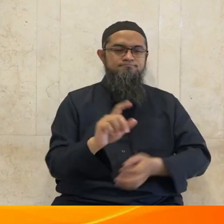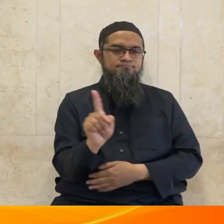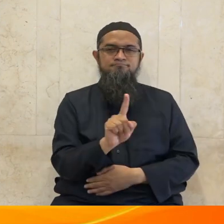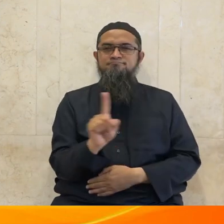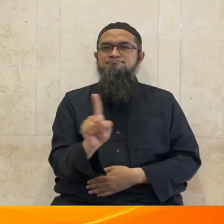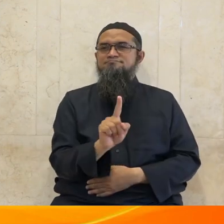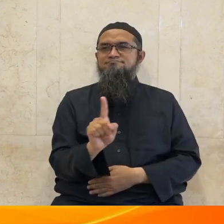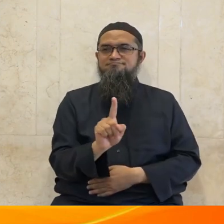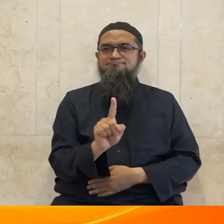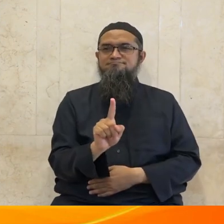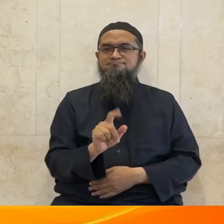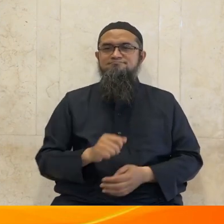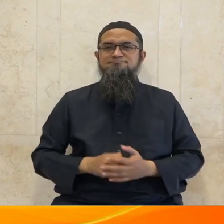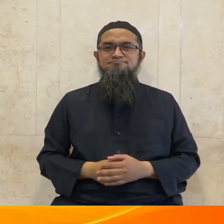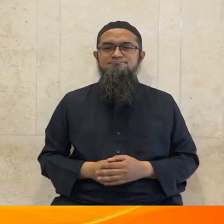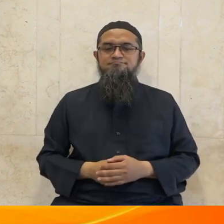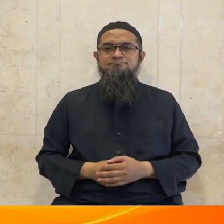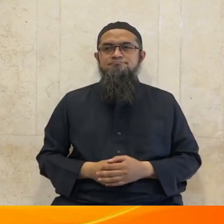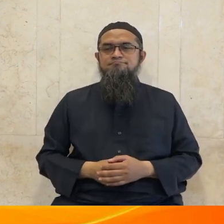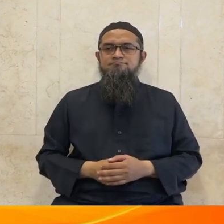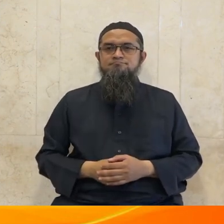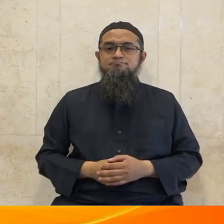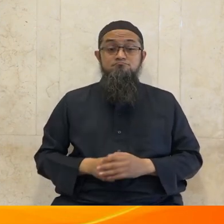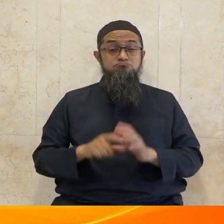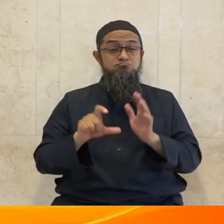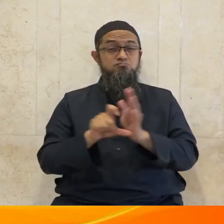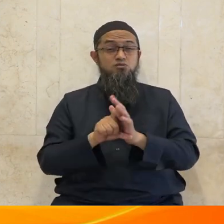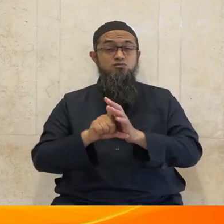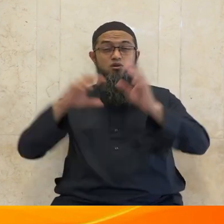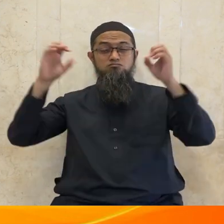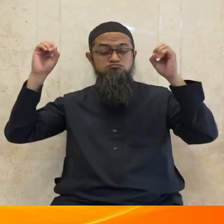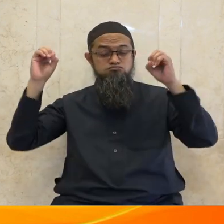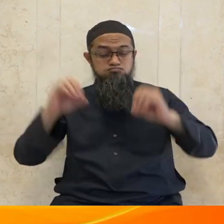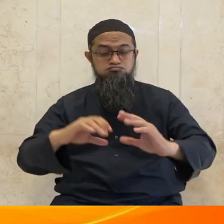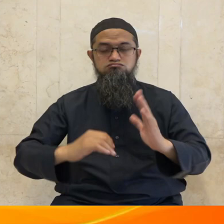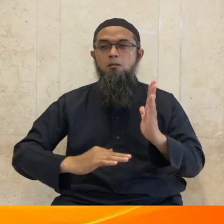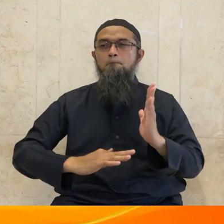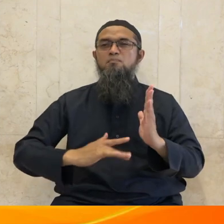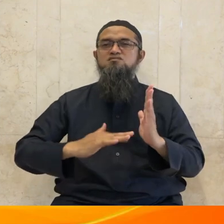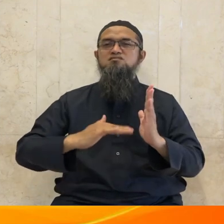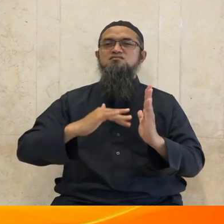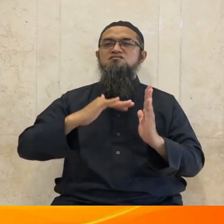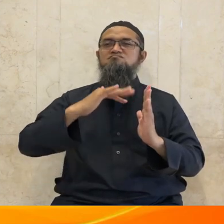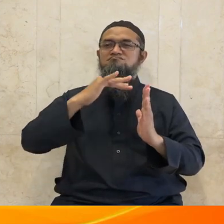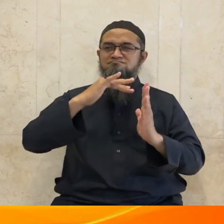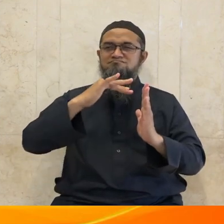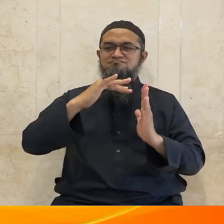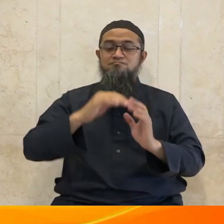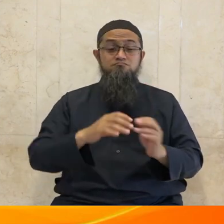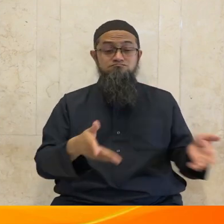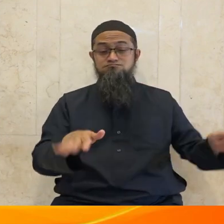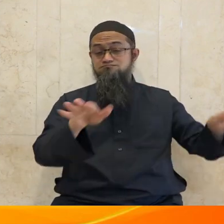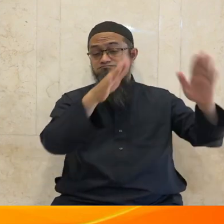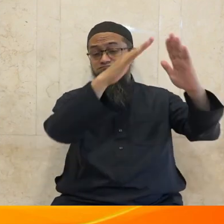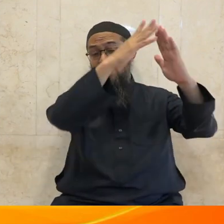dengan menghadirkan bencana seperti banjir, tanah longsor kebakaran dan sebagainya